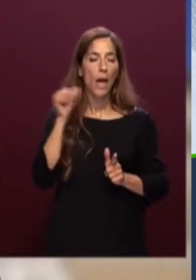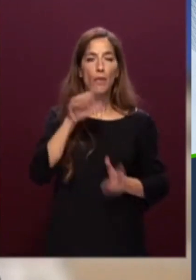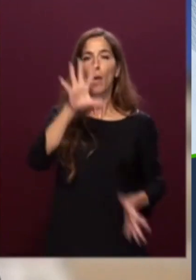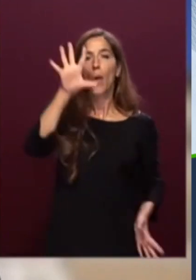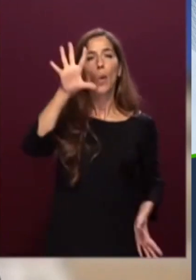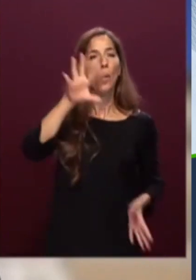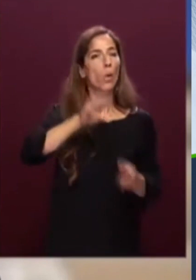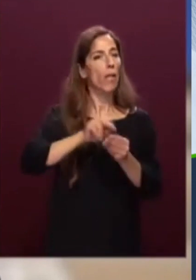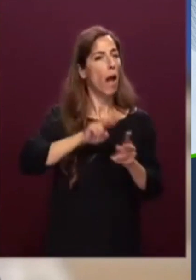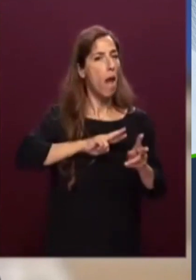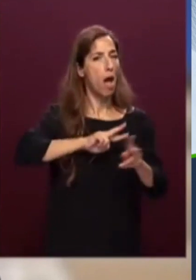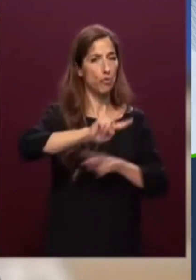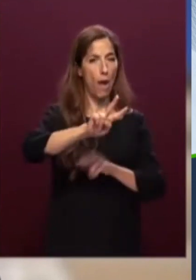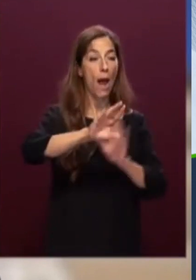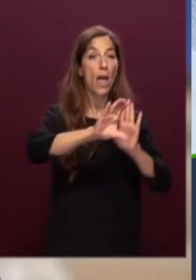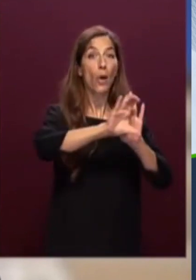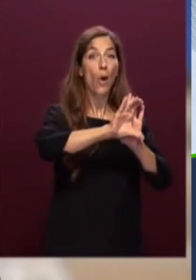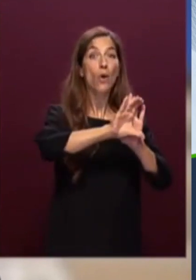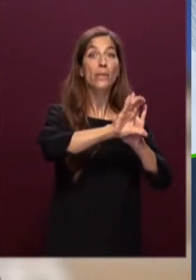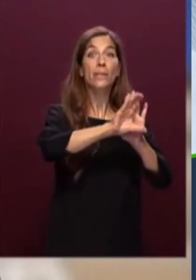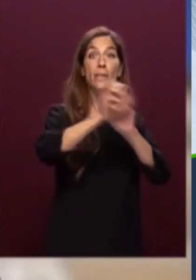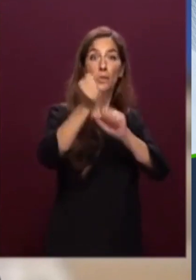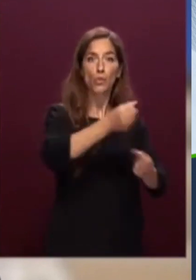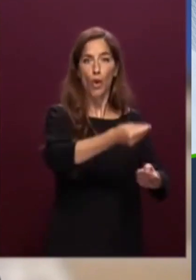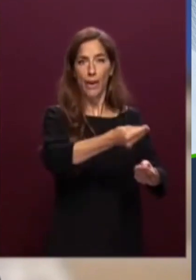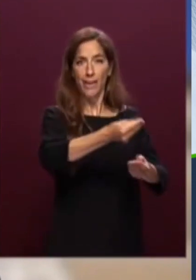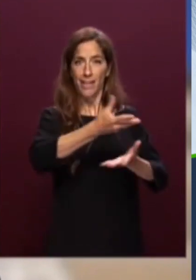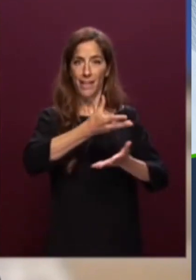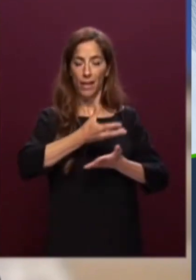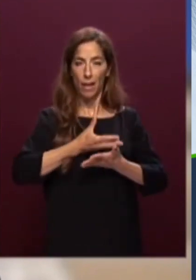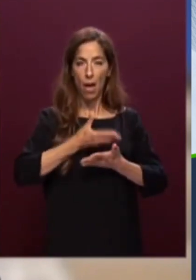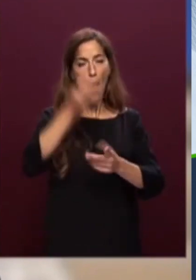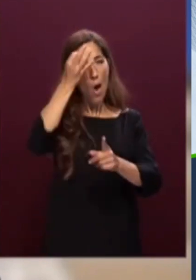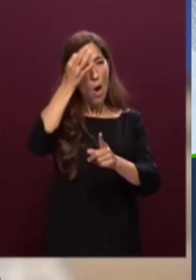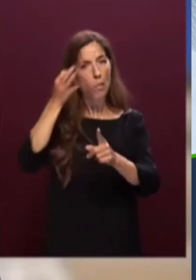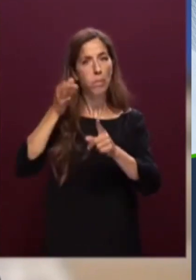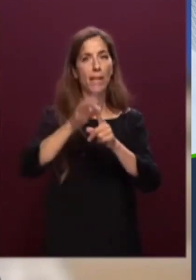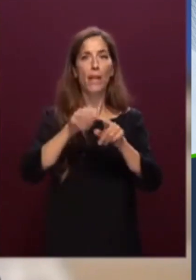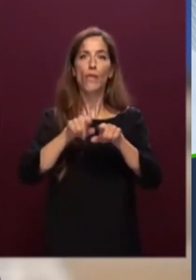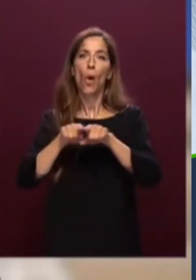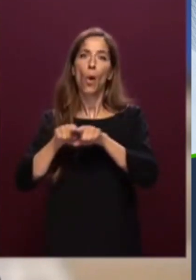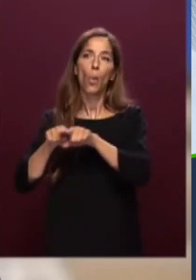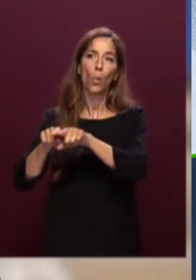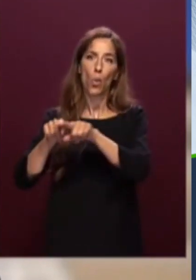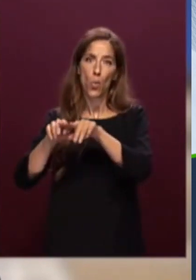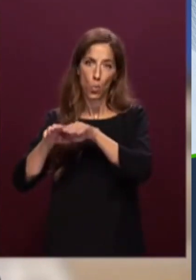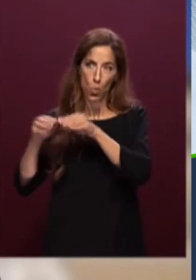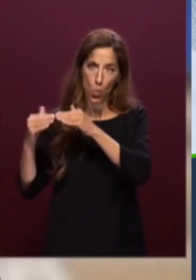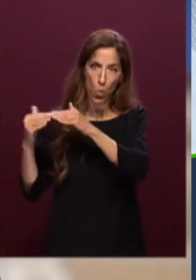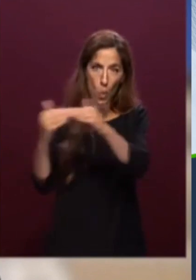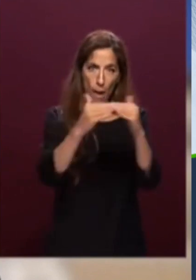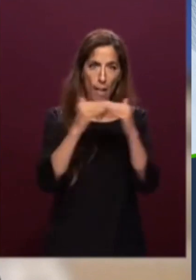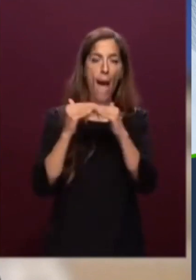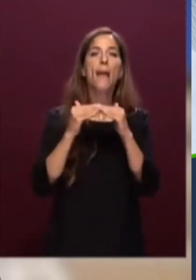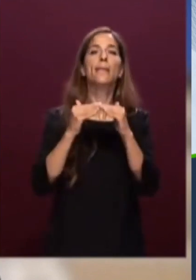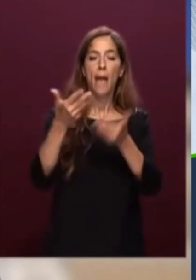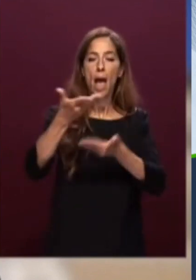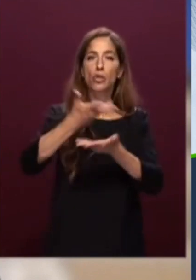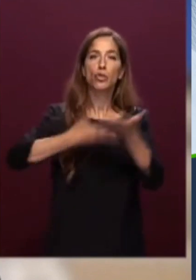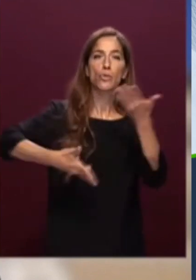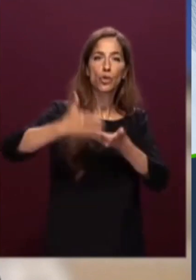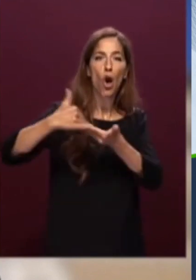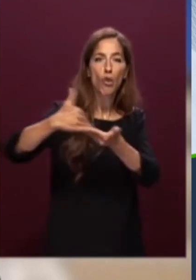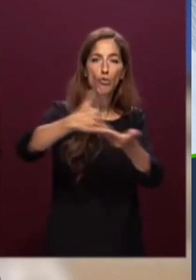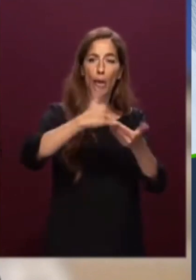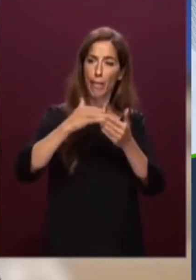costituzione gli ha assegnato volto a garantire l'uguaglianza e la coesione sociale il parlamento oggi